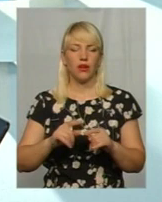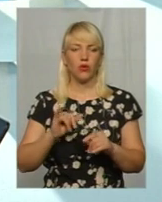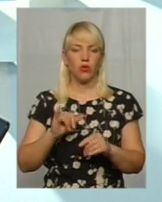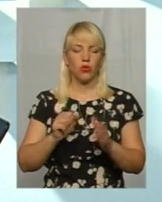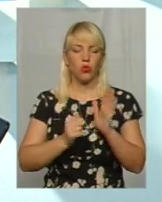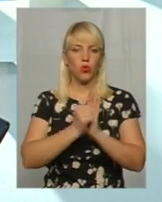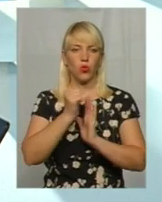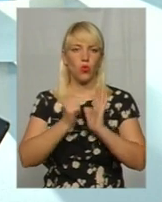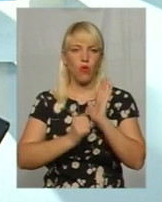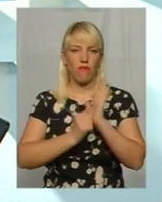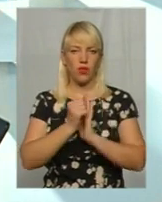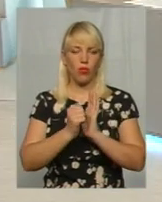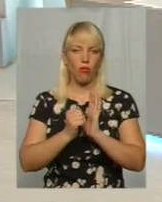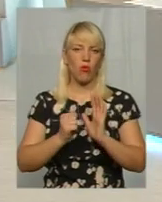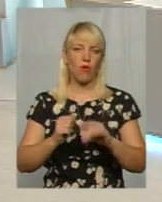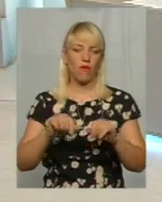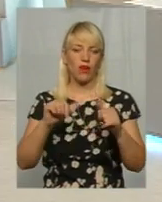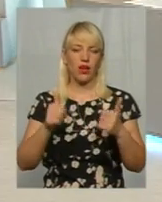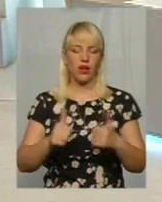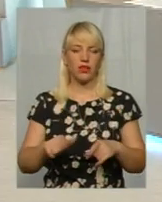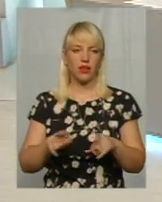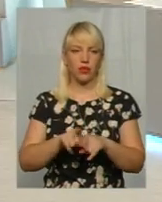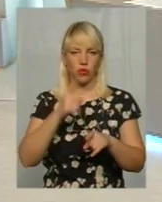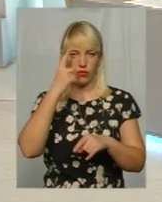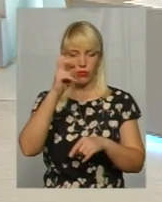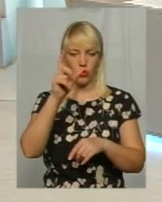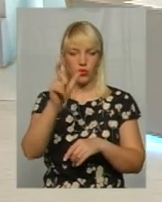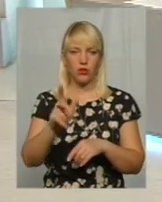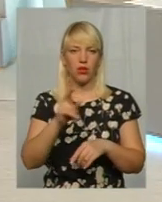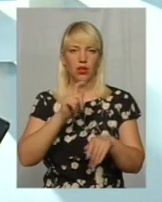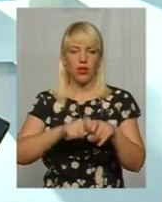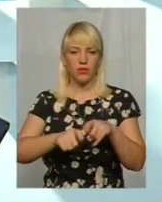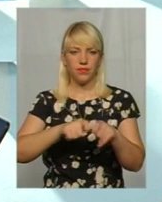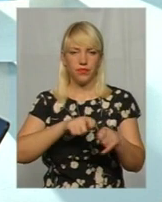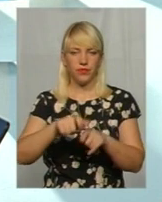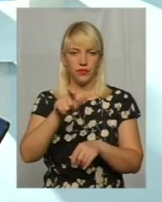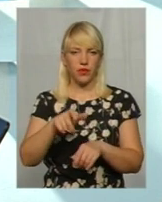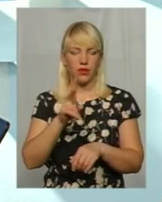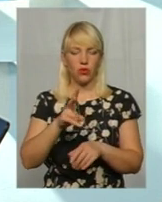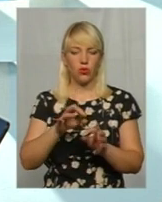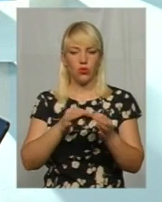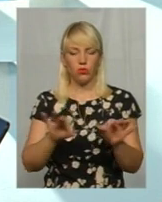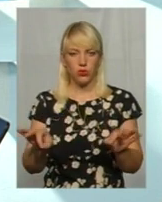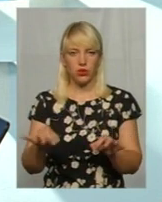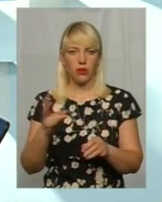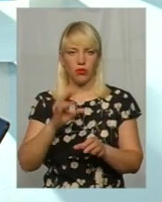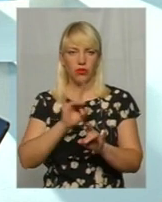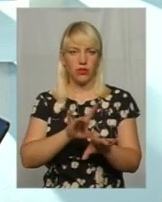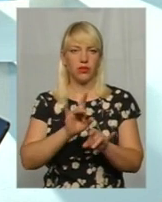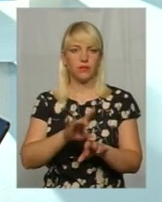на батуті. Також цю інформацію повинна доводити особа, яка допускає дітей чи інших осіб до батуту.